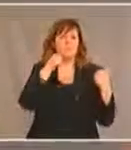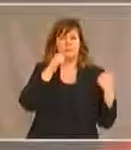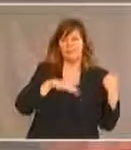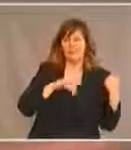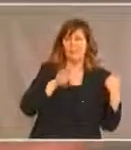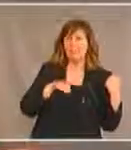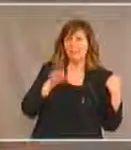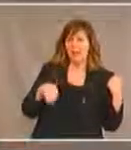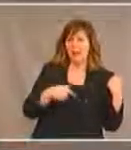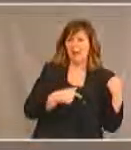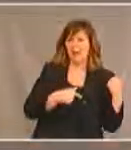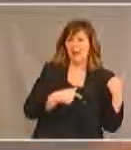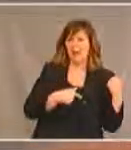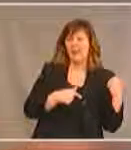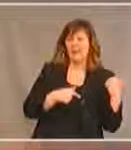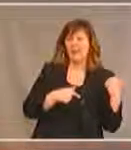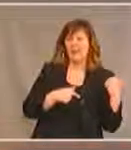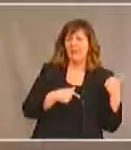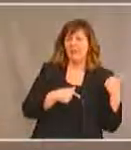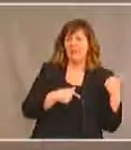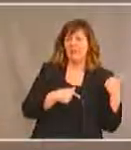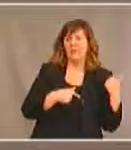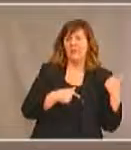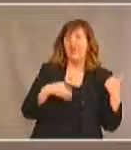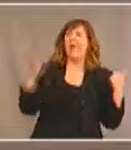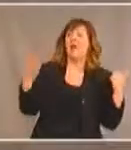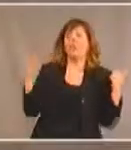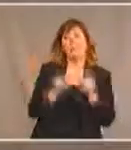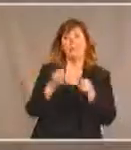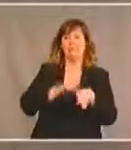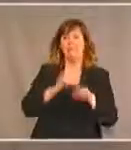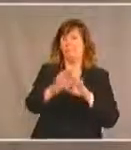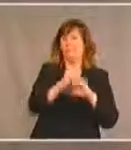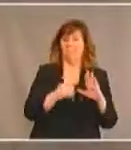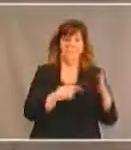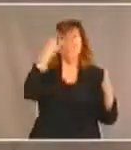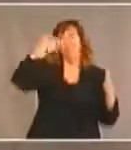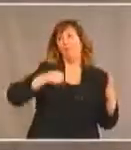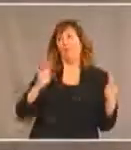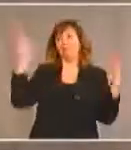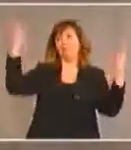Ah, en fait, merci. Et je viens, cela dit, de recevoir une question qui m'est destinée.